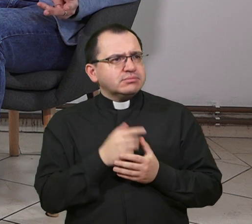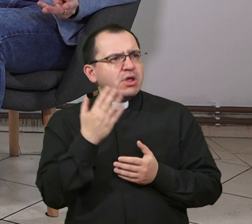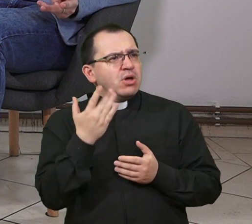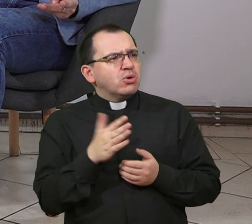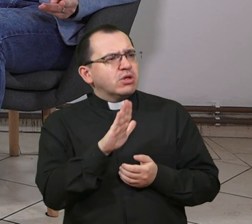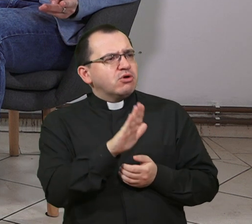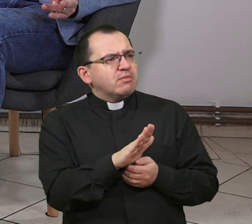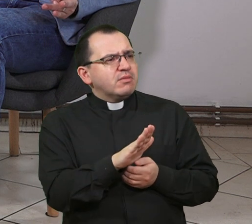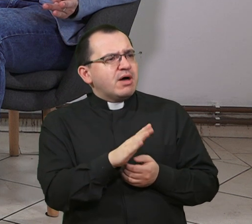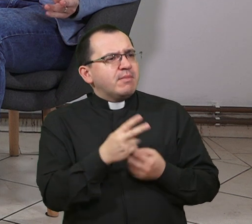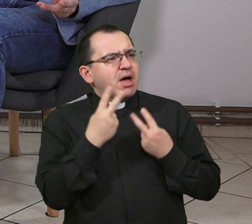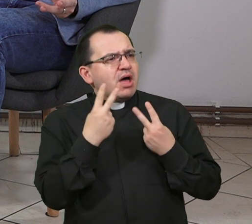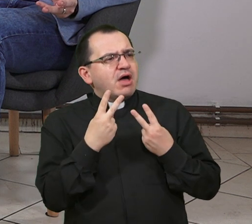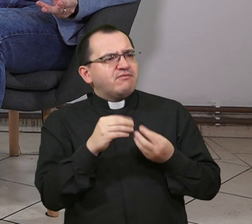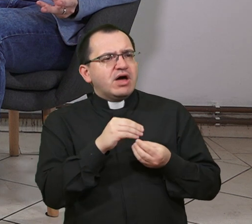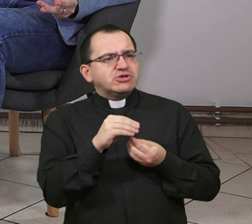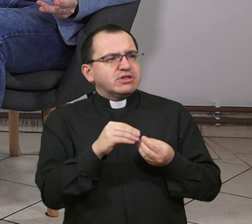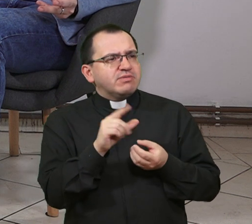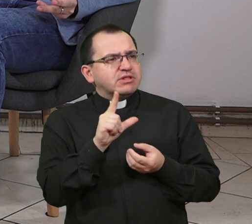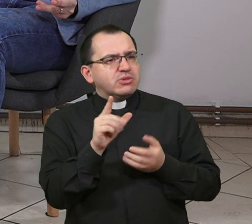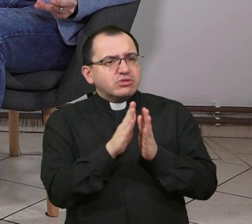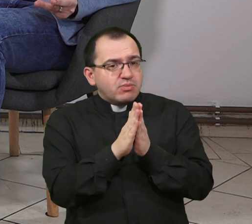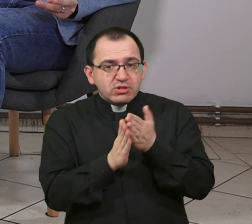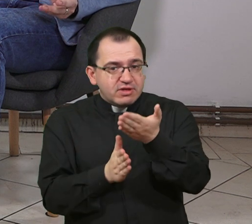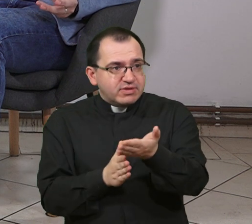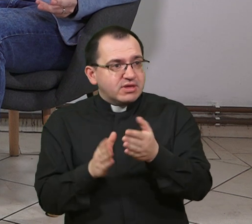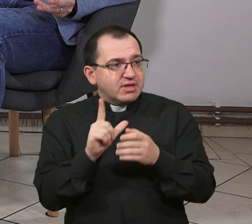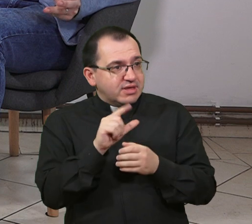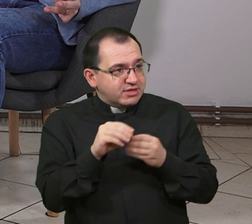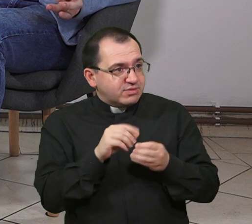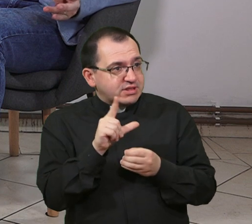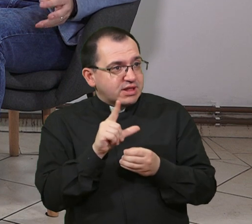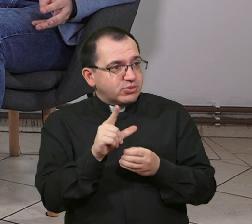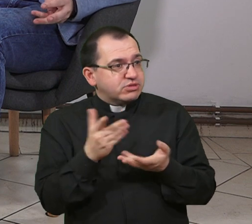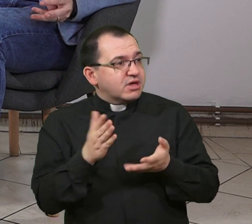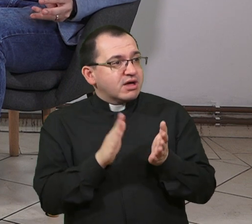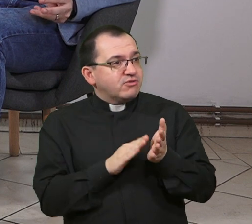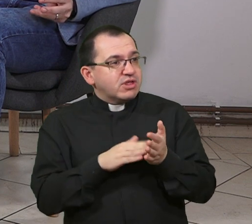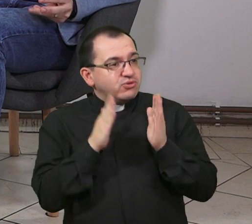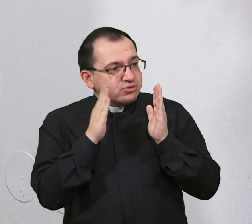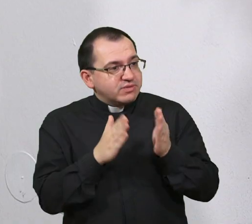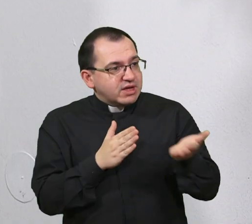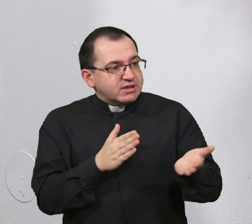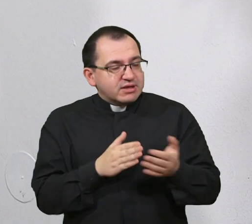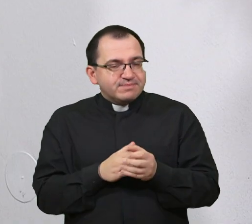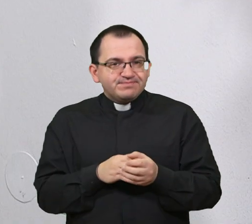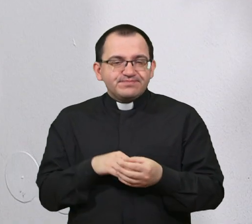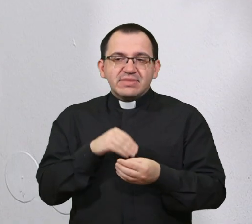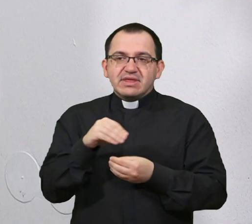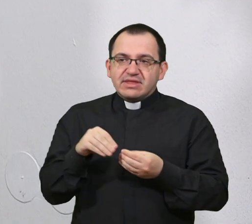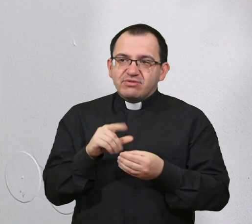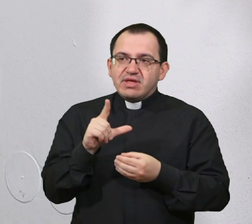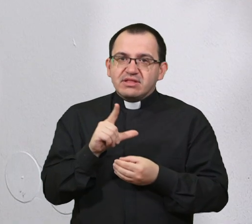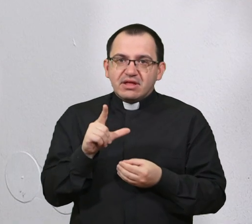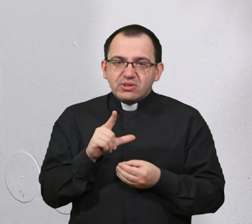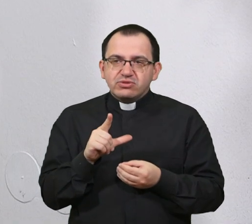inspirira? Molite li za njezin zagovor i kakav vam je ona uzor u ugrničkom životu? Pa Sveta Lucija